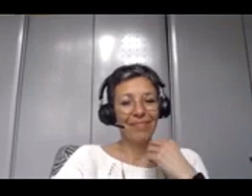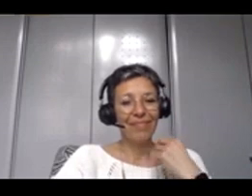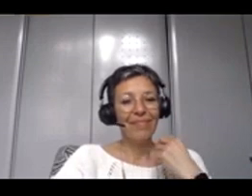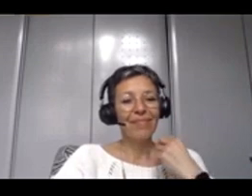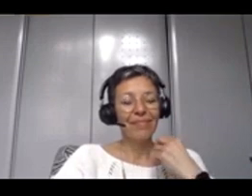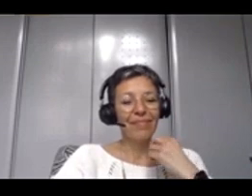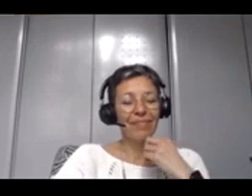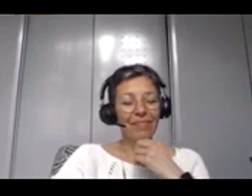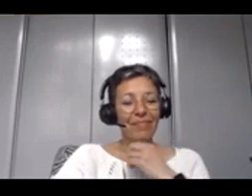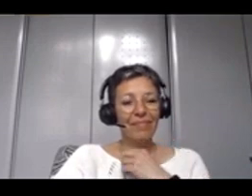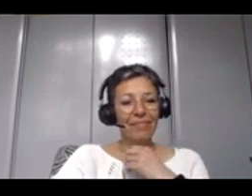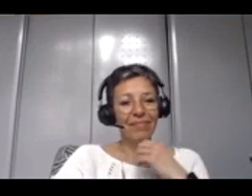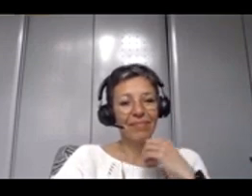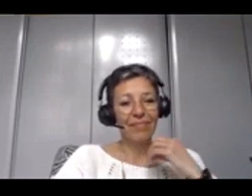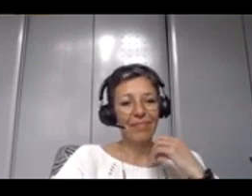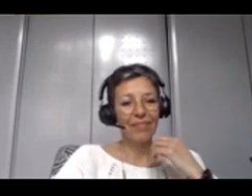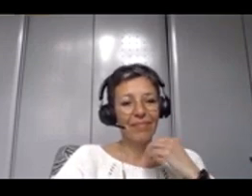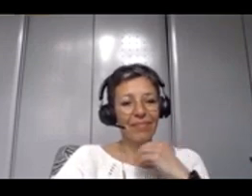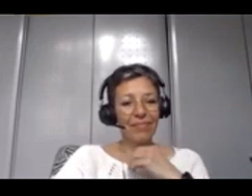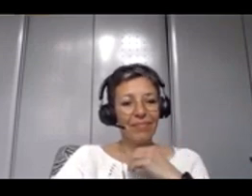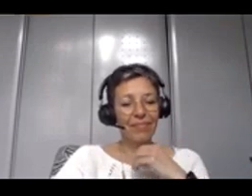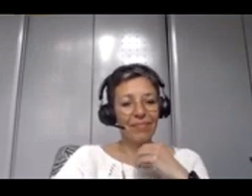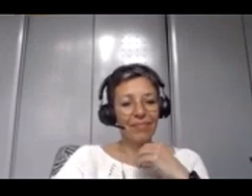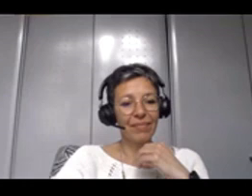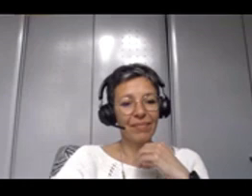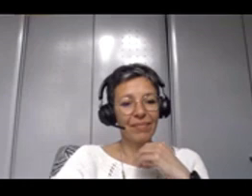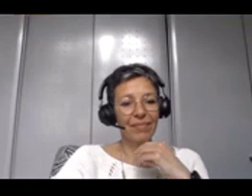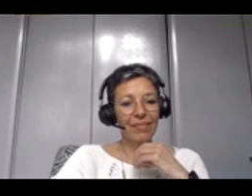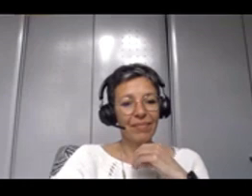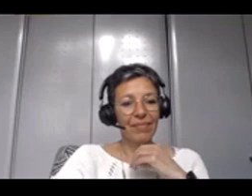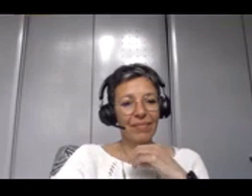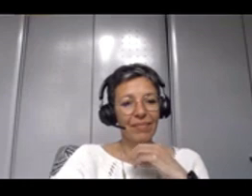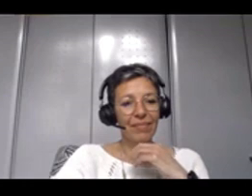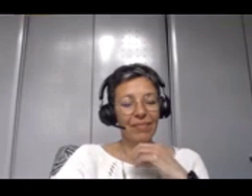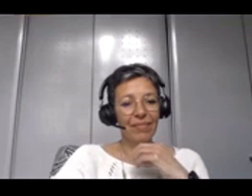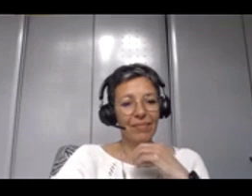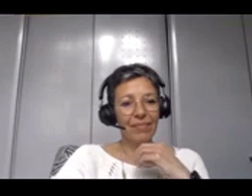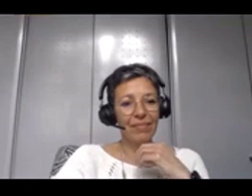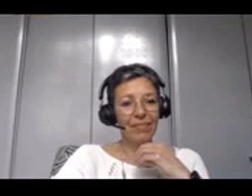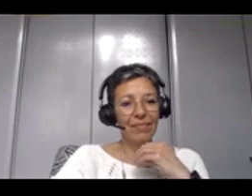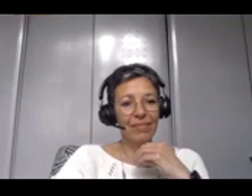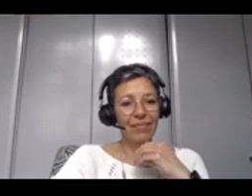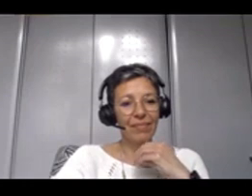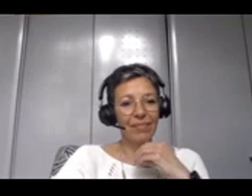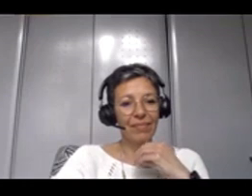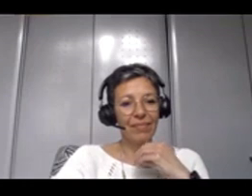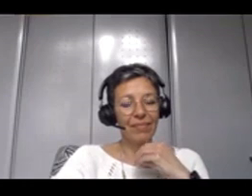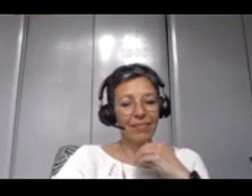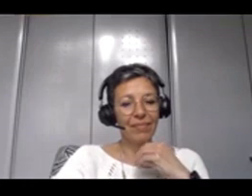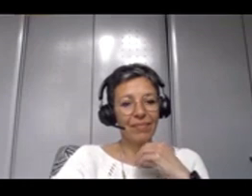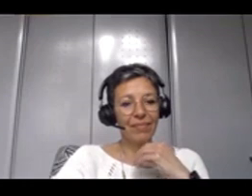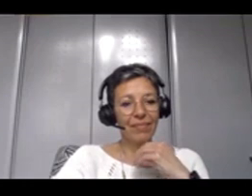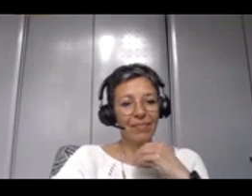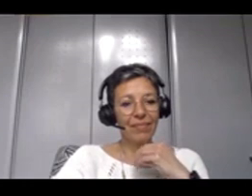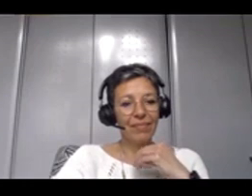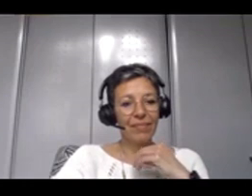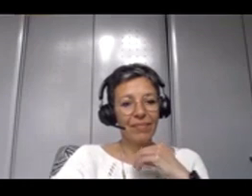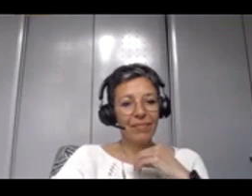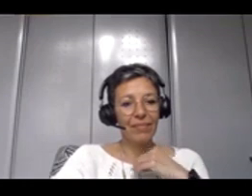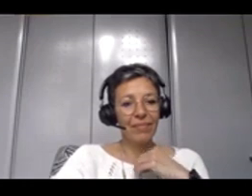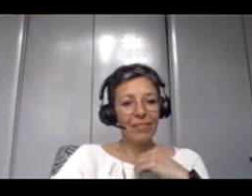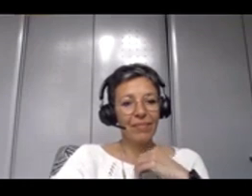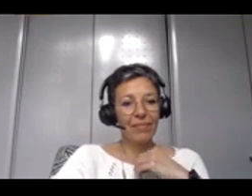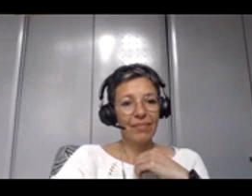En fait, une fois qu'on a qualifié le cadre méthodologique de la mise en œuvre, une fois qu'on a qualifié l'échange, nos ouvrages sont porteurs de propriétés. Vous voyez, je suis en train de